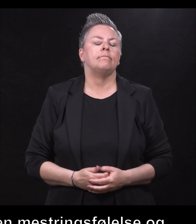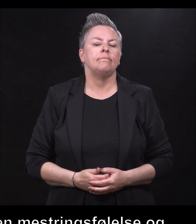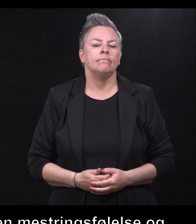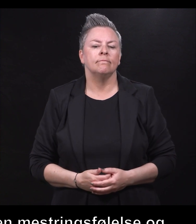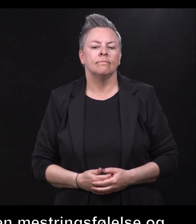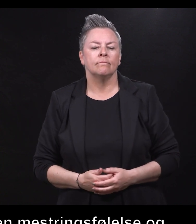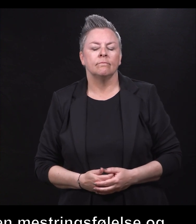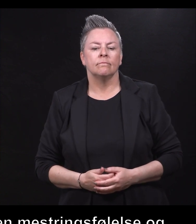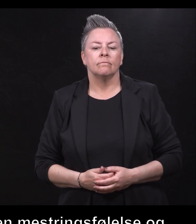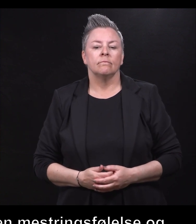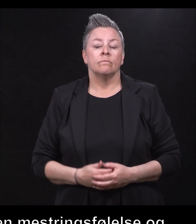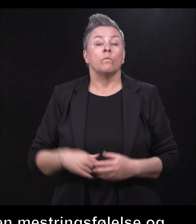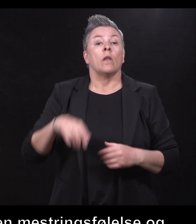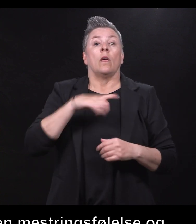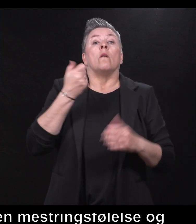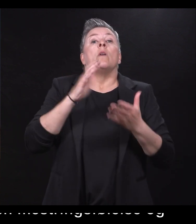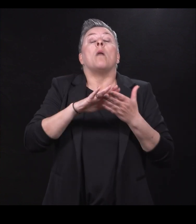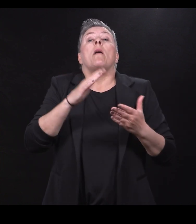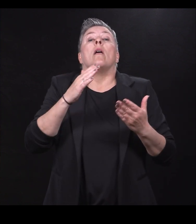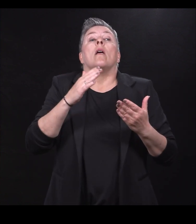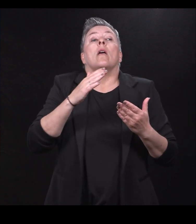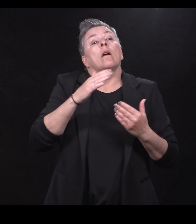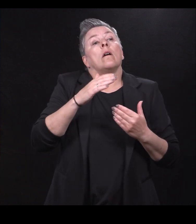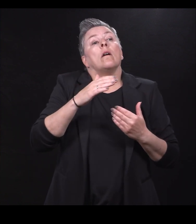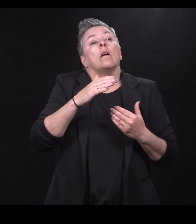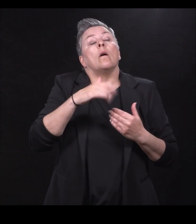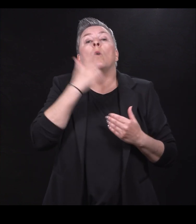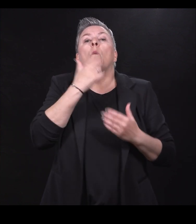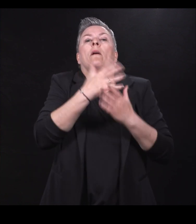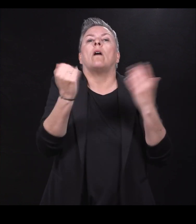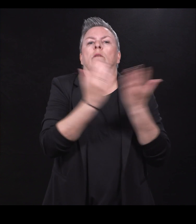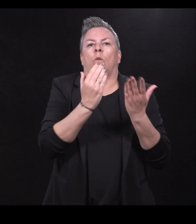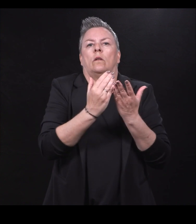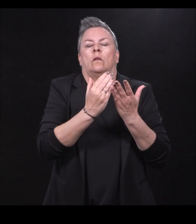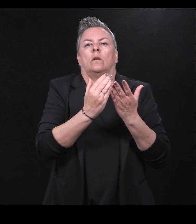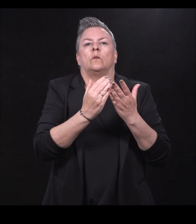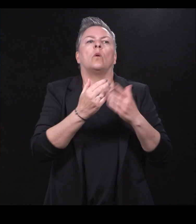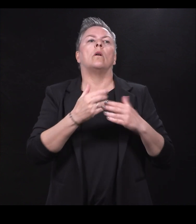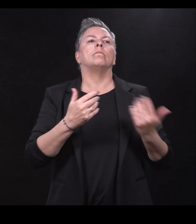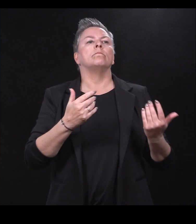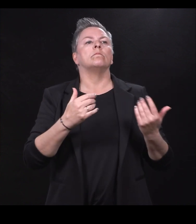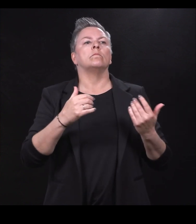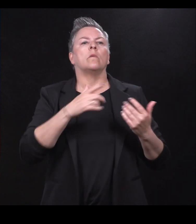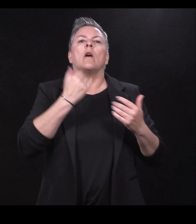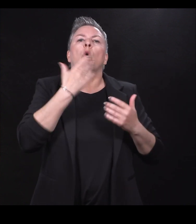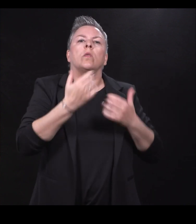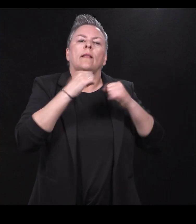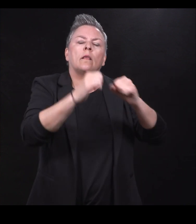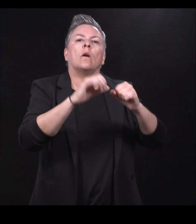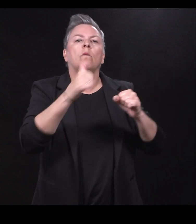For skolen, vi har jo med oss ungdommer som kommer fra videregående opplæring, så er også Windjammer et godt tiltak for å ivareta